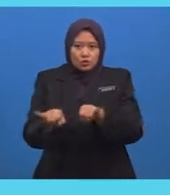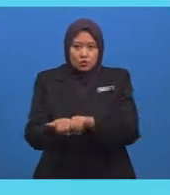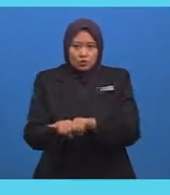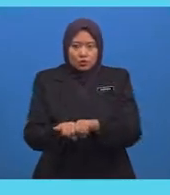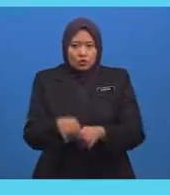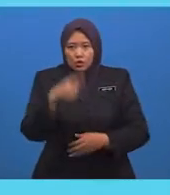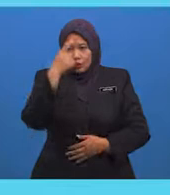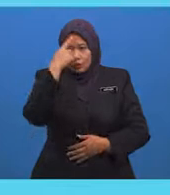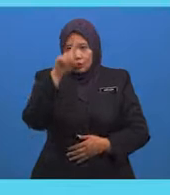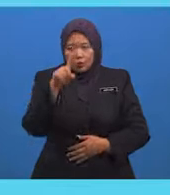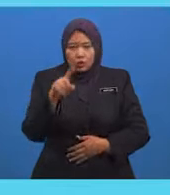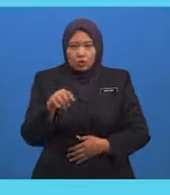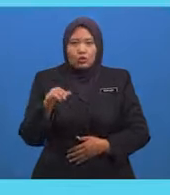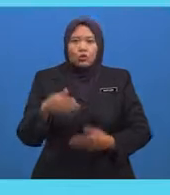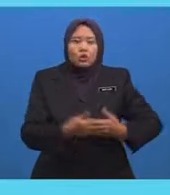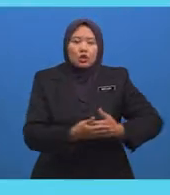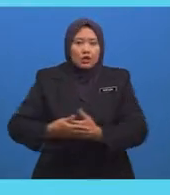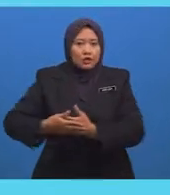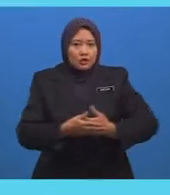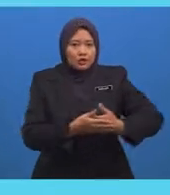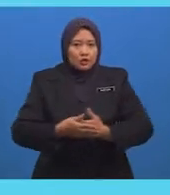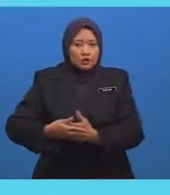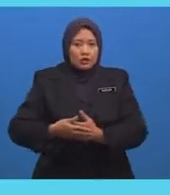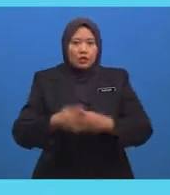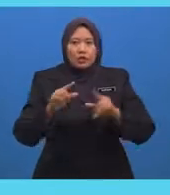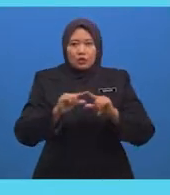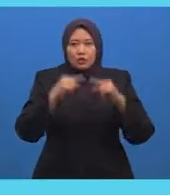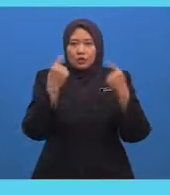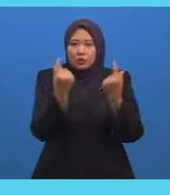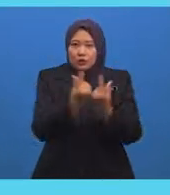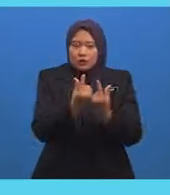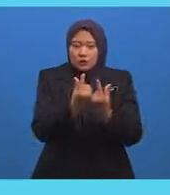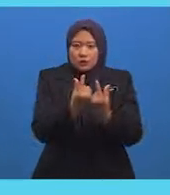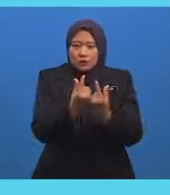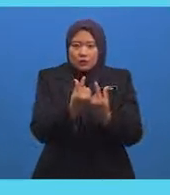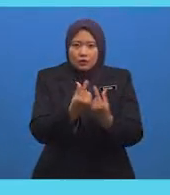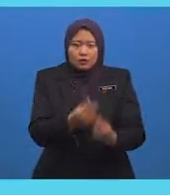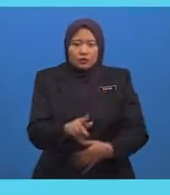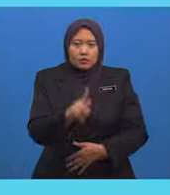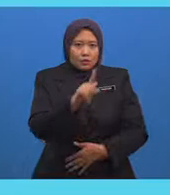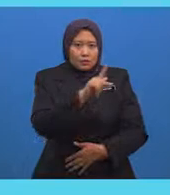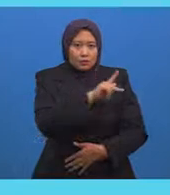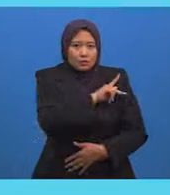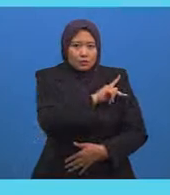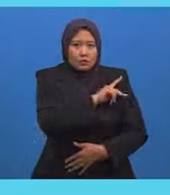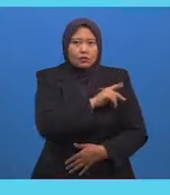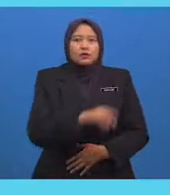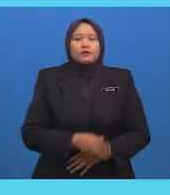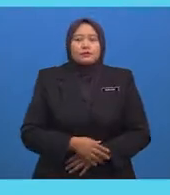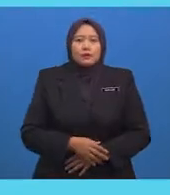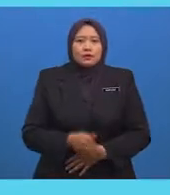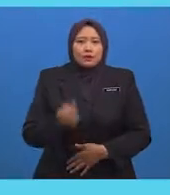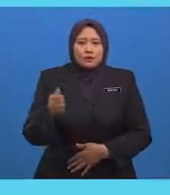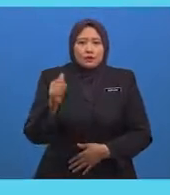Untuk Anak-anak Golongan Pemerintah Iaitu Anak-anak Khalifah Kaum Kerabatnya Dan Anak